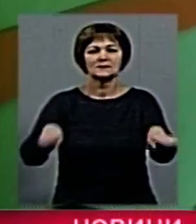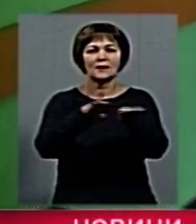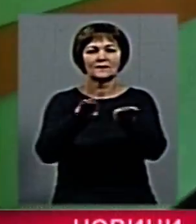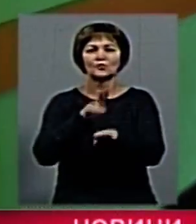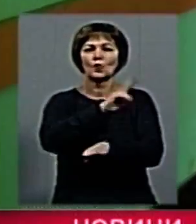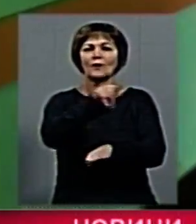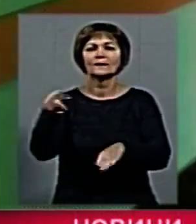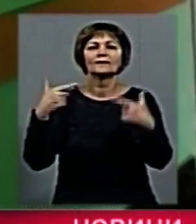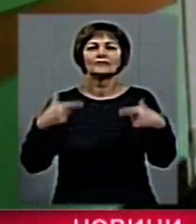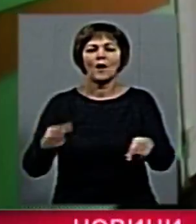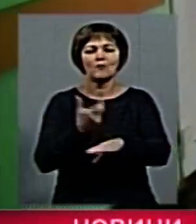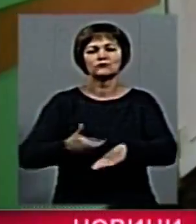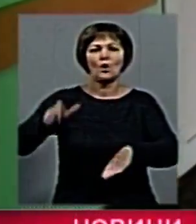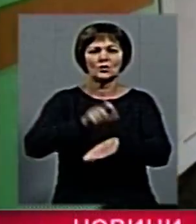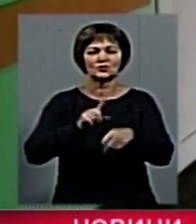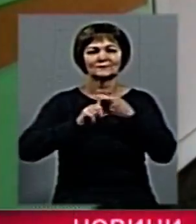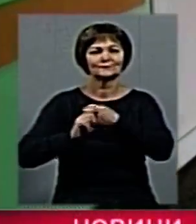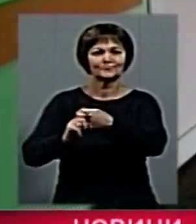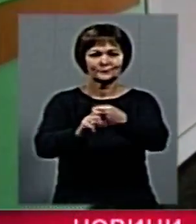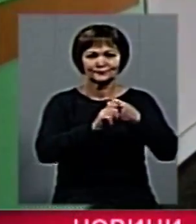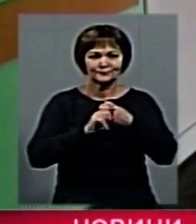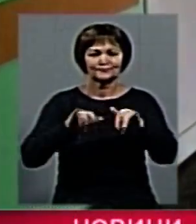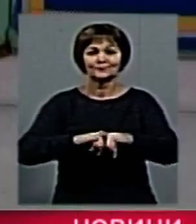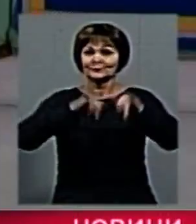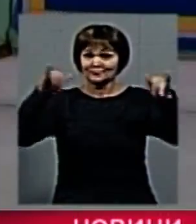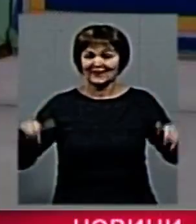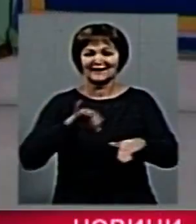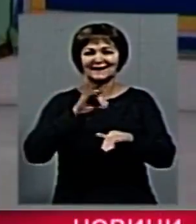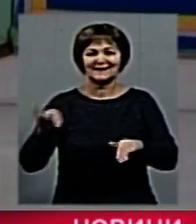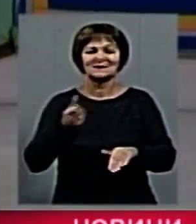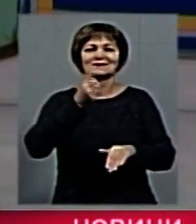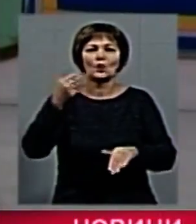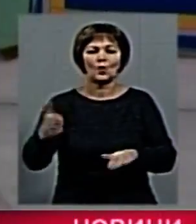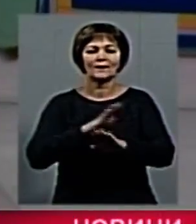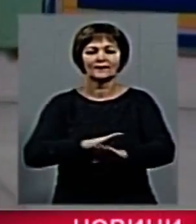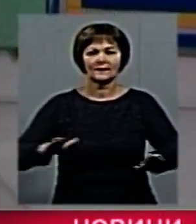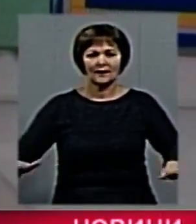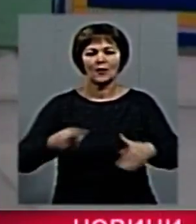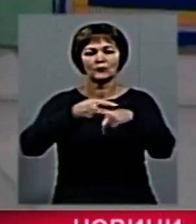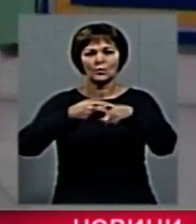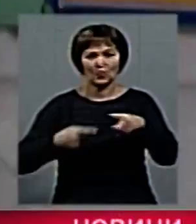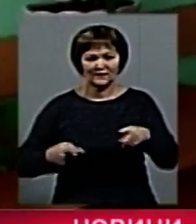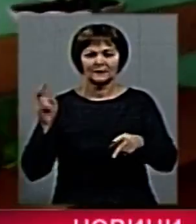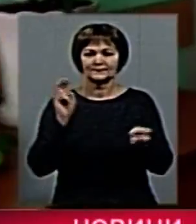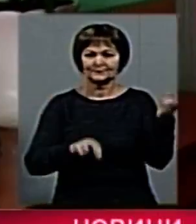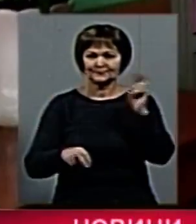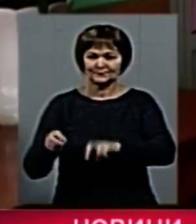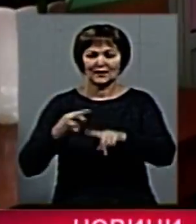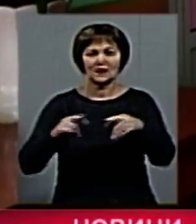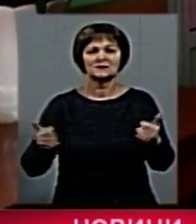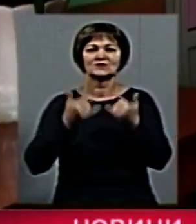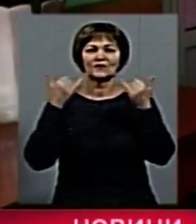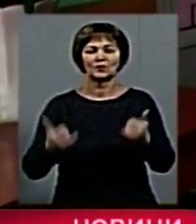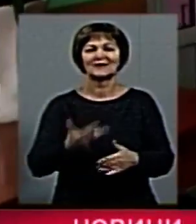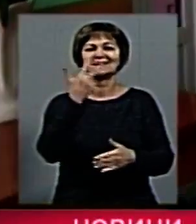заклади освіти, де епідемічний поріг перевищений і кількість учнів у класах складає майже половину, наголосив чиновник. На сьогодні по